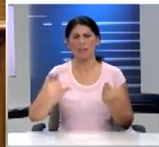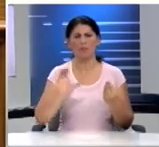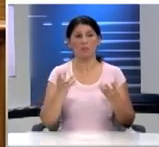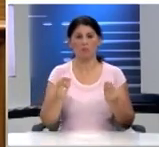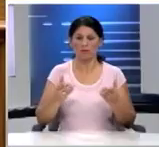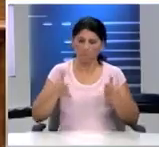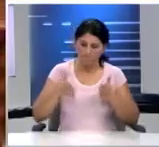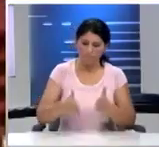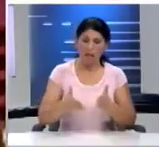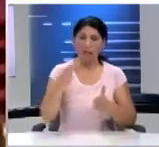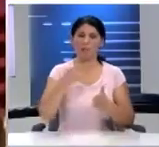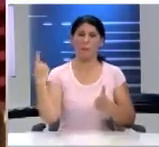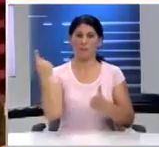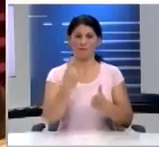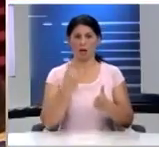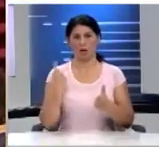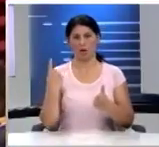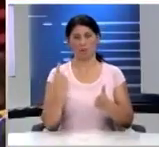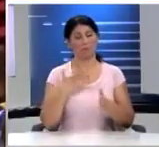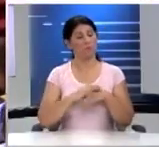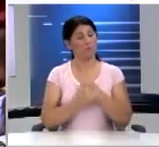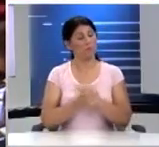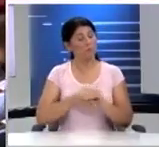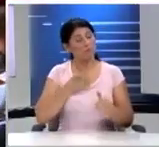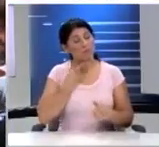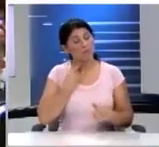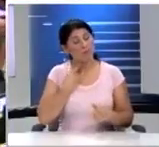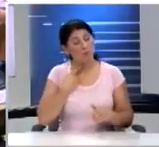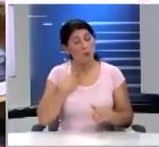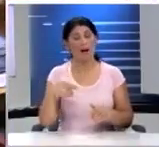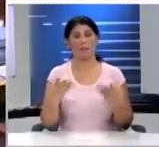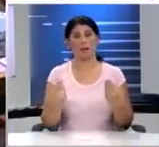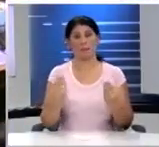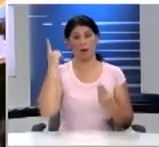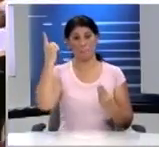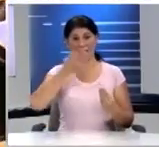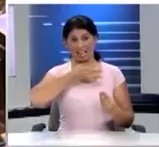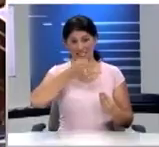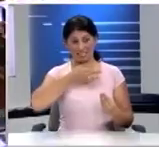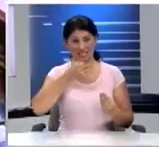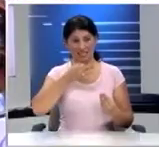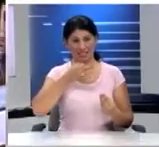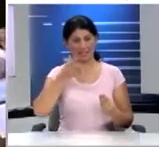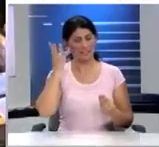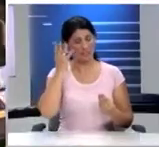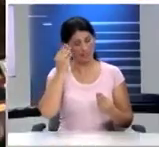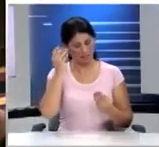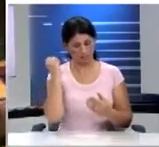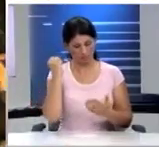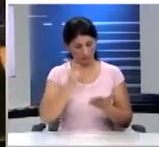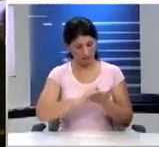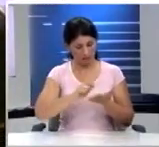ζέση με το θέμα του περιβάλλοντος μου άρεσε λοιπόν πάρα πολύ που άκουσα μία από τις εσηγήσεις κράτουσα πολλές σημειώσεις